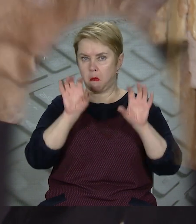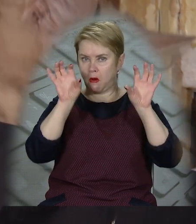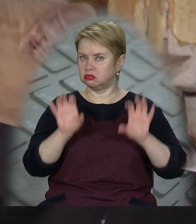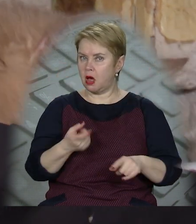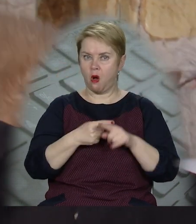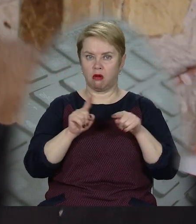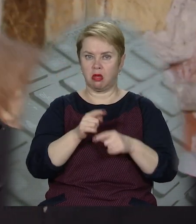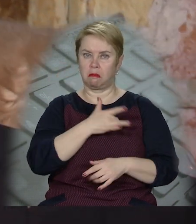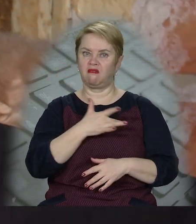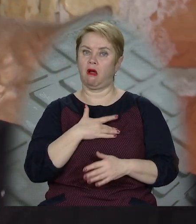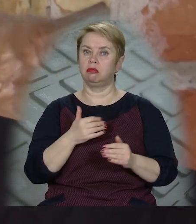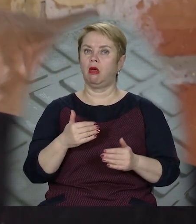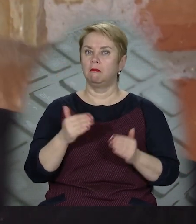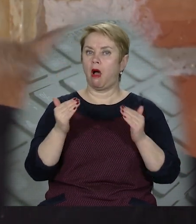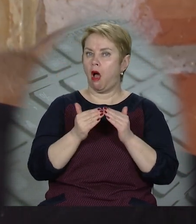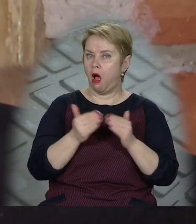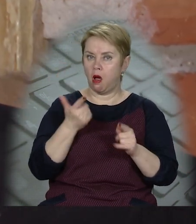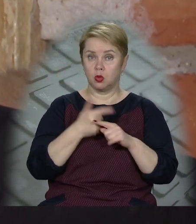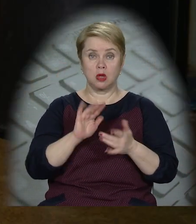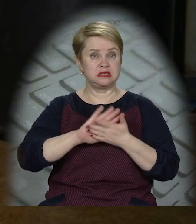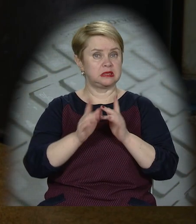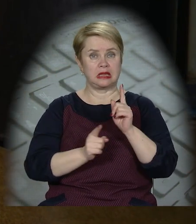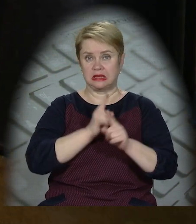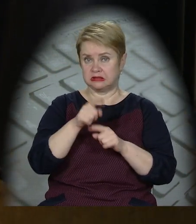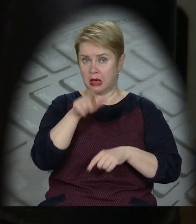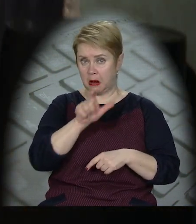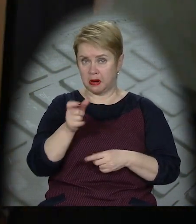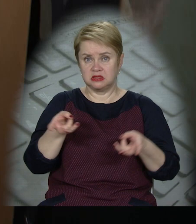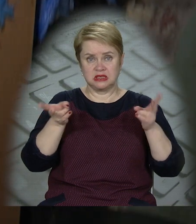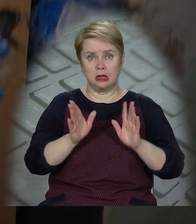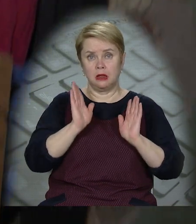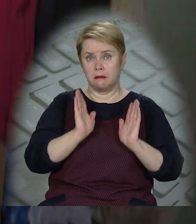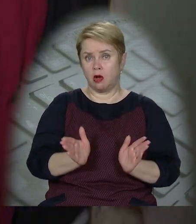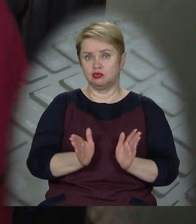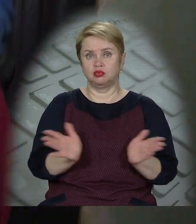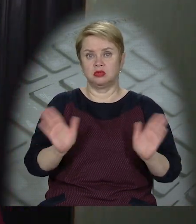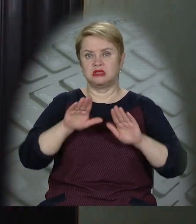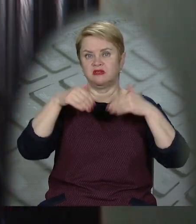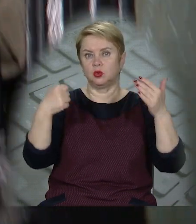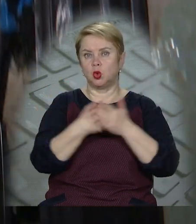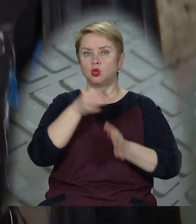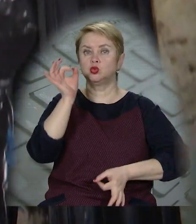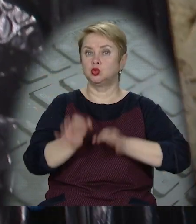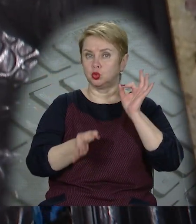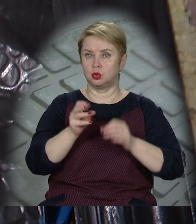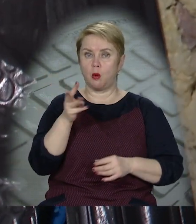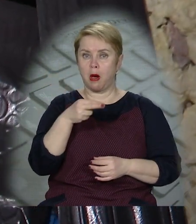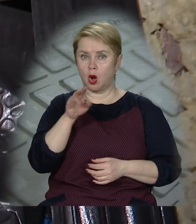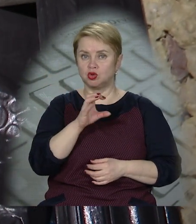законом це приватне майно. Якщо ситуація не зміниться, мешканцям залишається хіба що звернутися до суду.